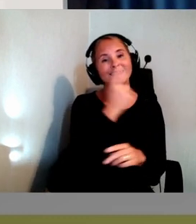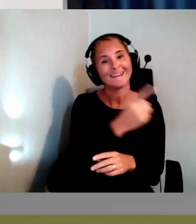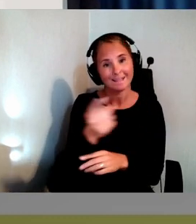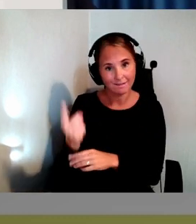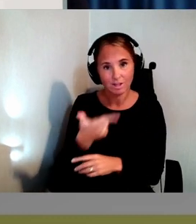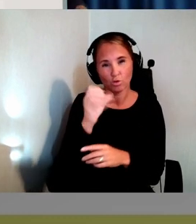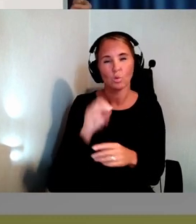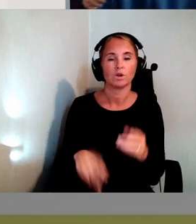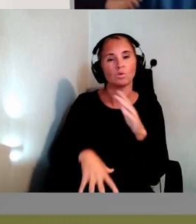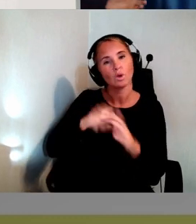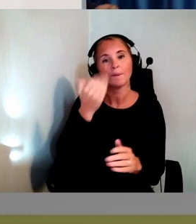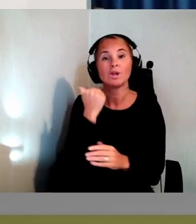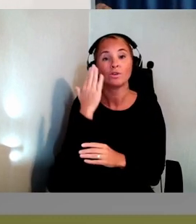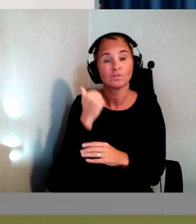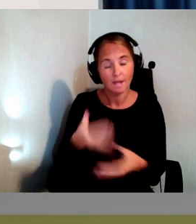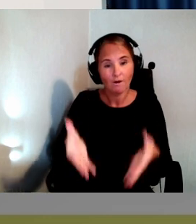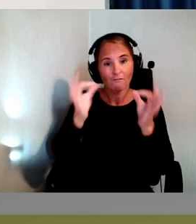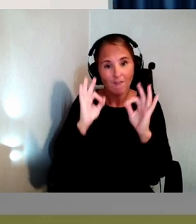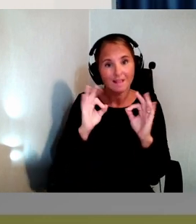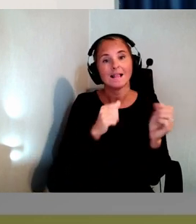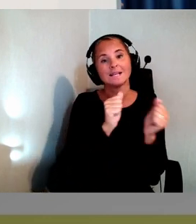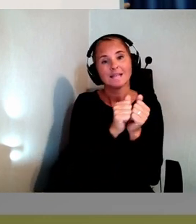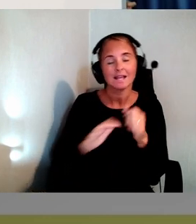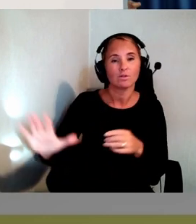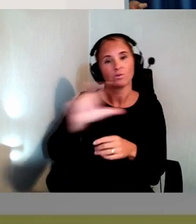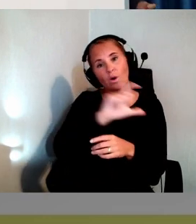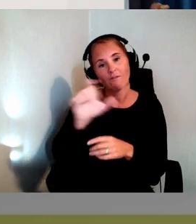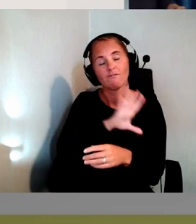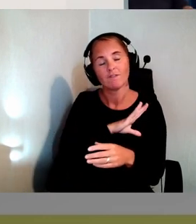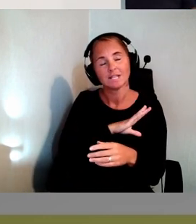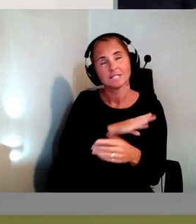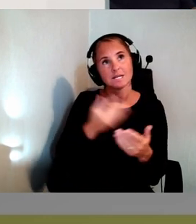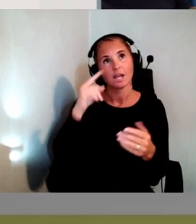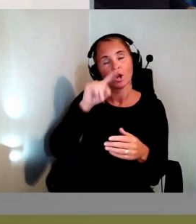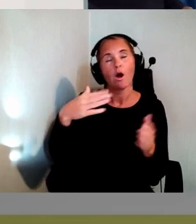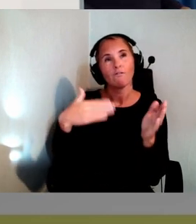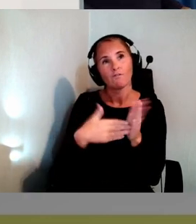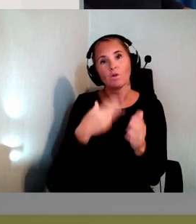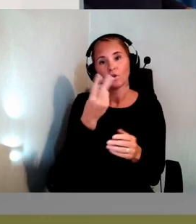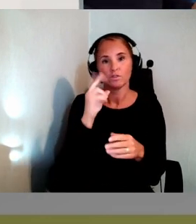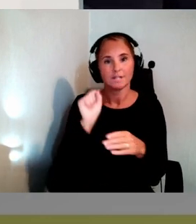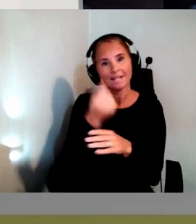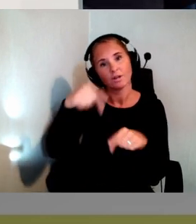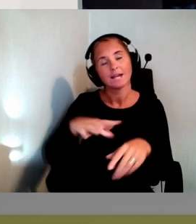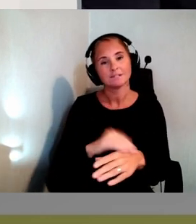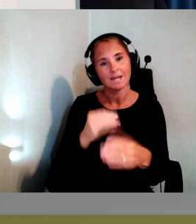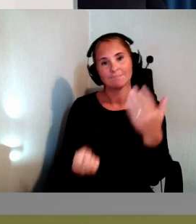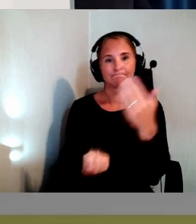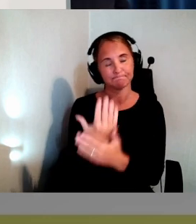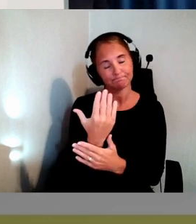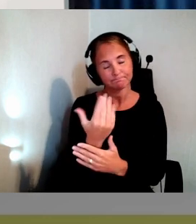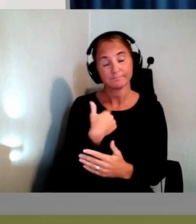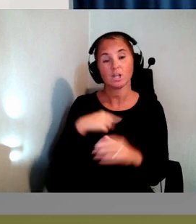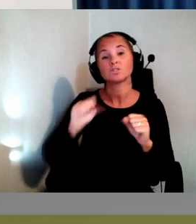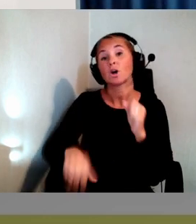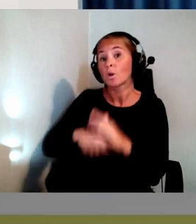offentlig sektor så finns det lagkrav på tillgänglighet. Sedan 2019 blev det i Sverige. Men det jag ska prata om nu